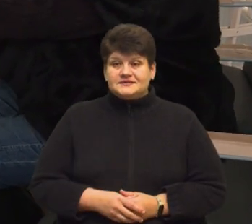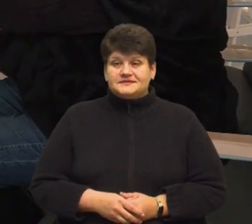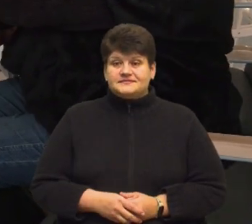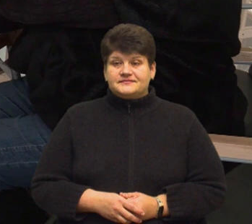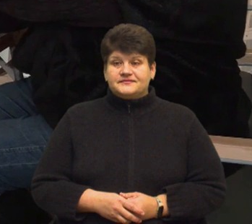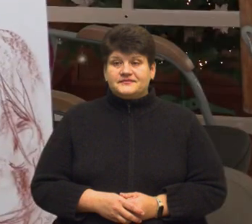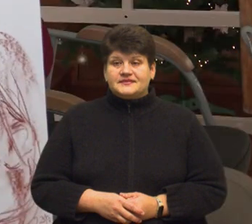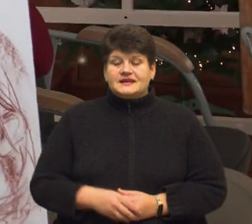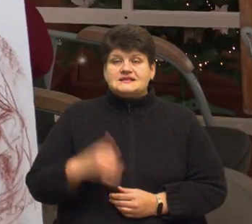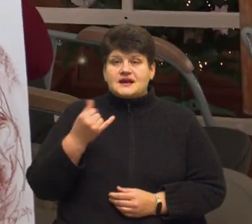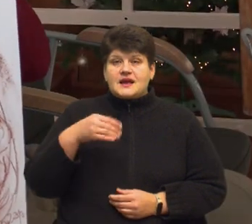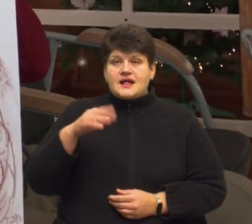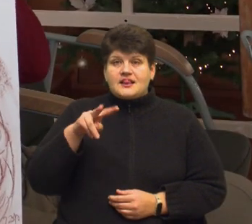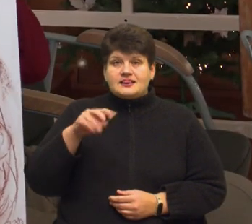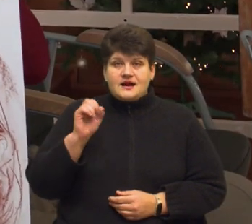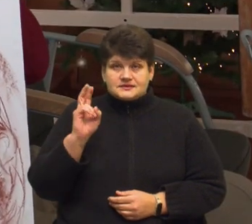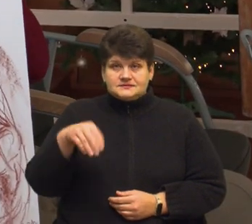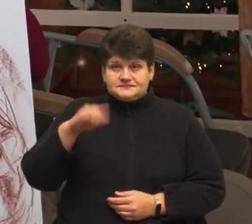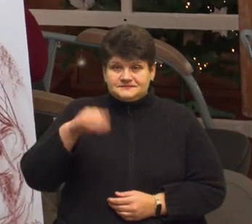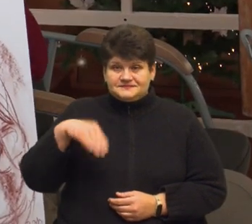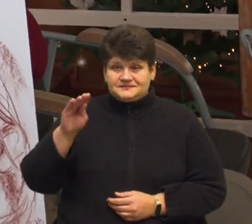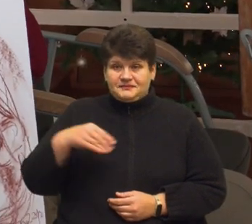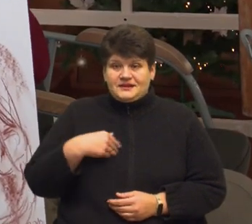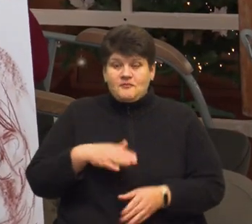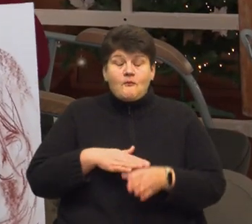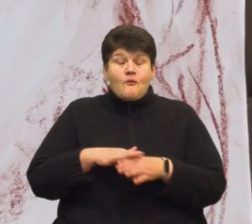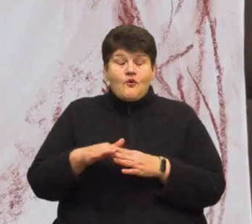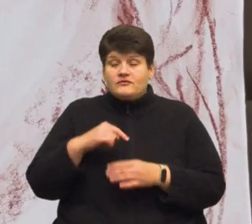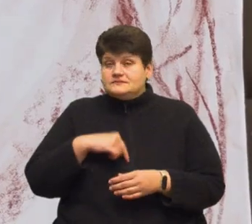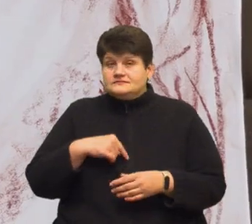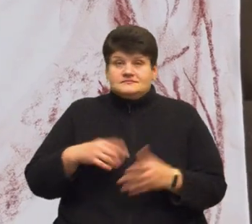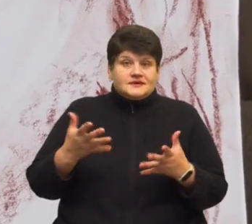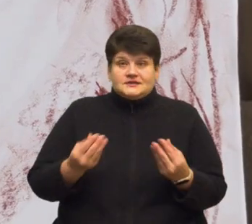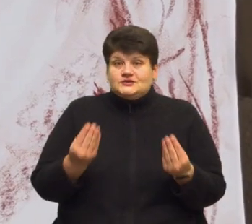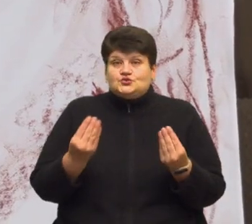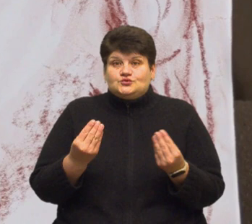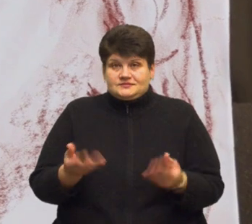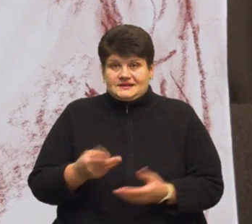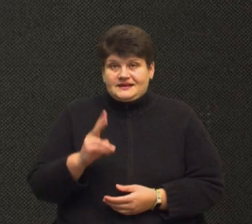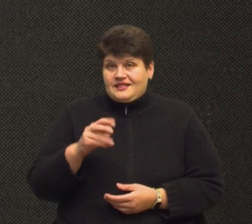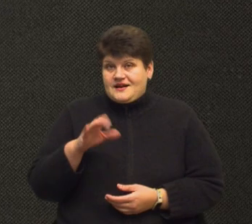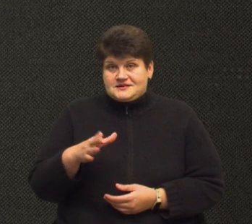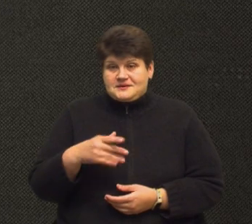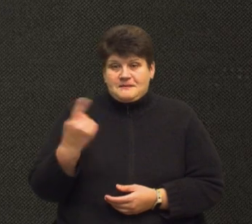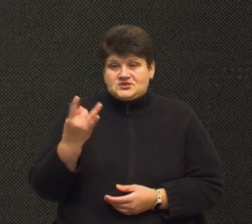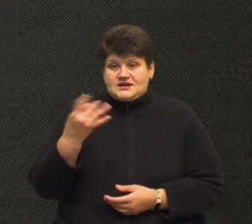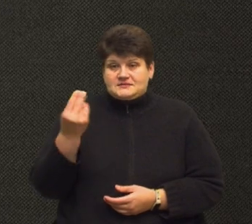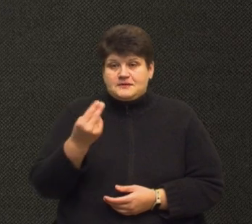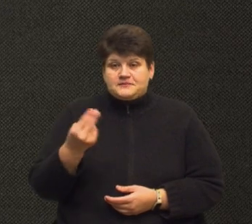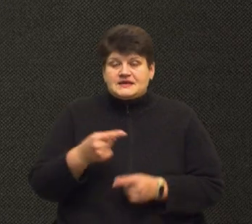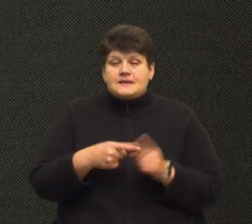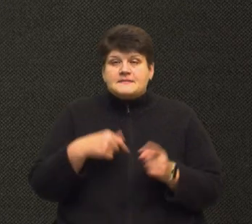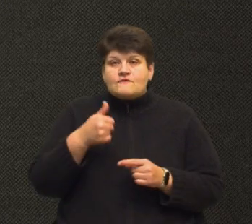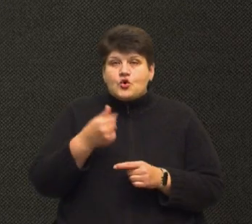полакую лаком. Мене переповнюють емоції. Супер, клас. Перший раз, коли мене малюють. За півроку